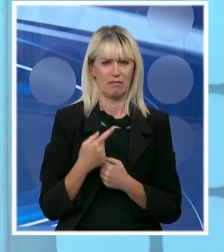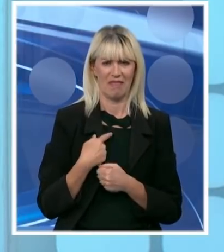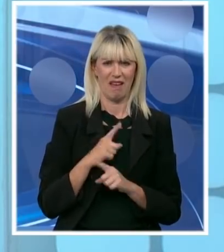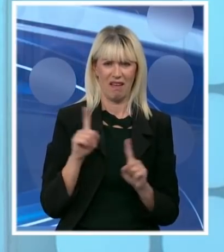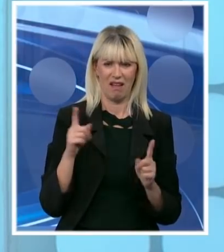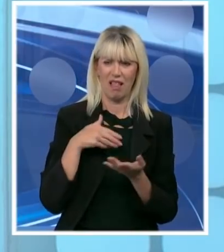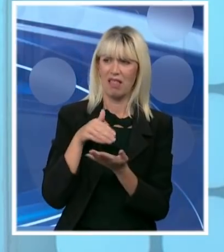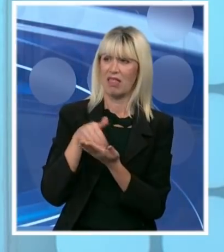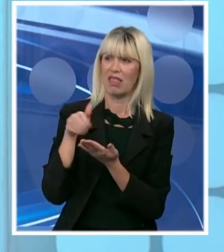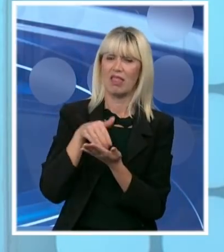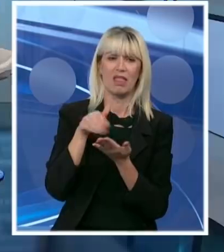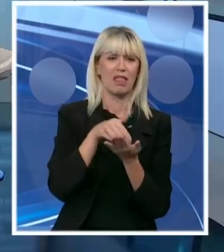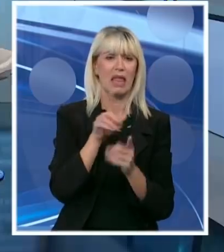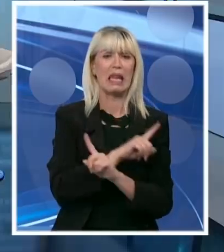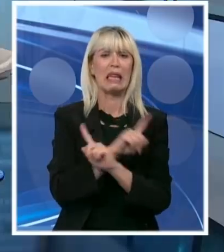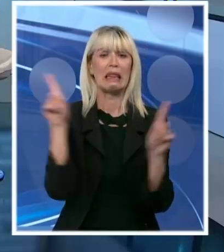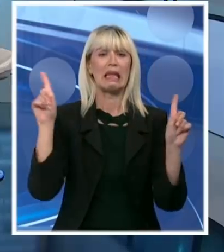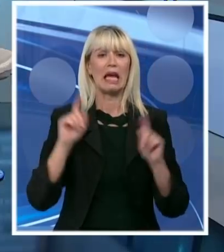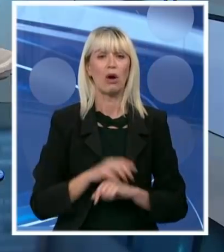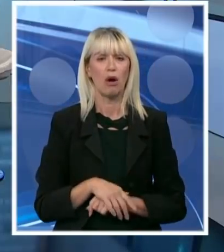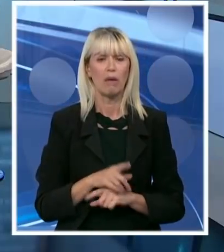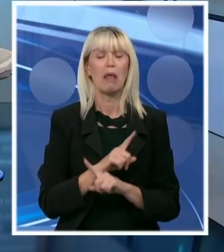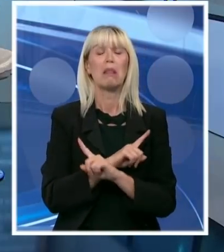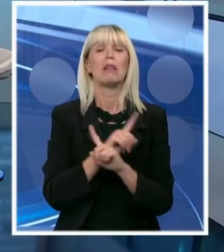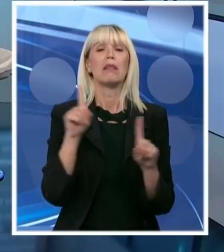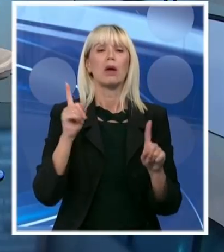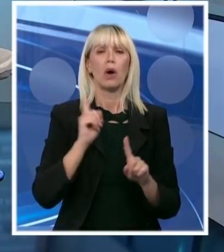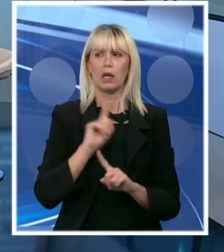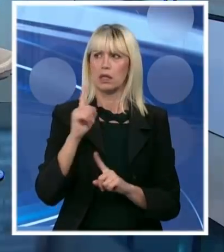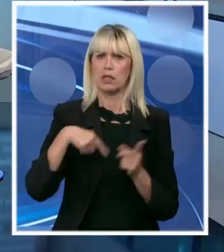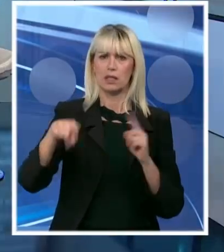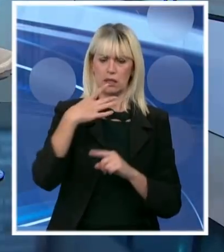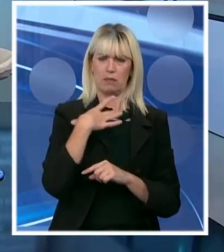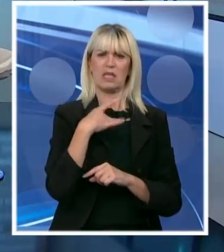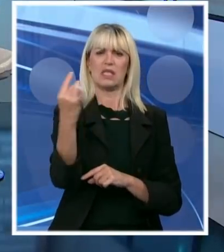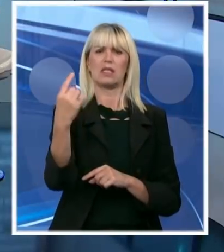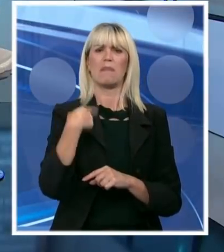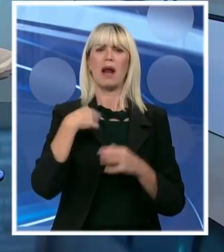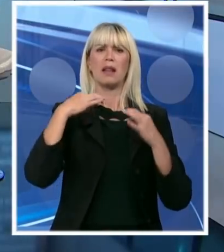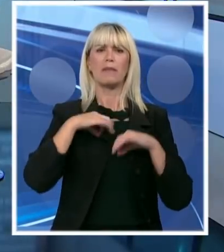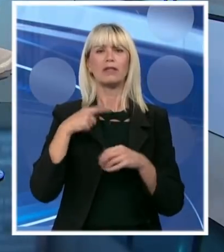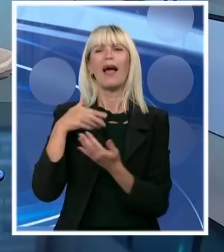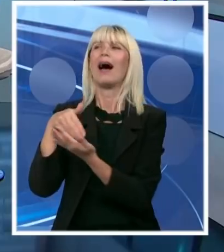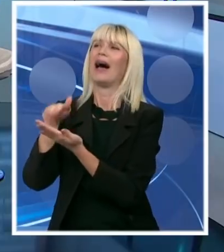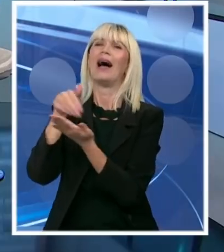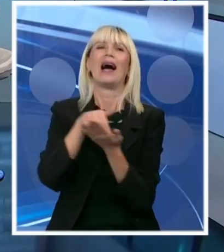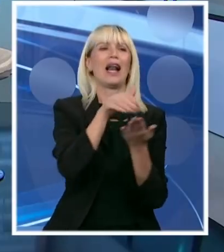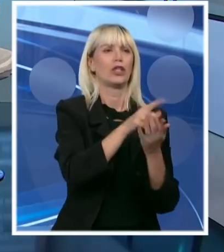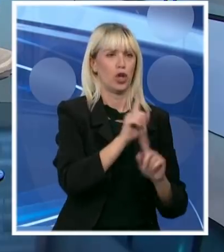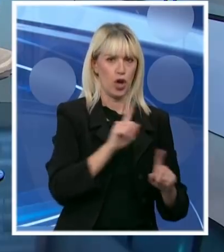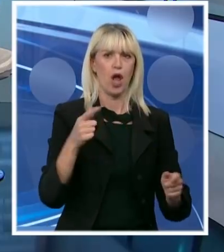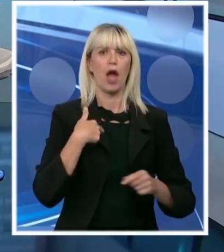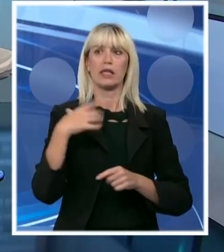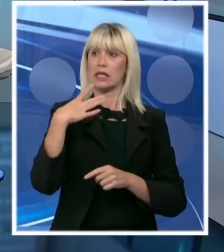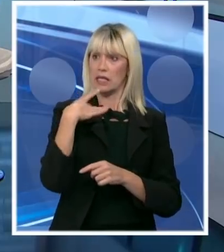Pa ni po ovom pitanju. Ne pa da mi napome. Pa nisam izabran za predsednika da bih se nekome dodvoravao, nego da bih radio posao. Da bih